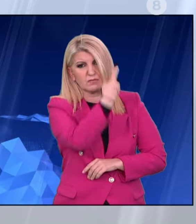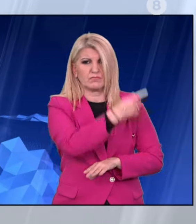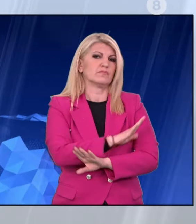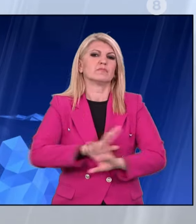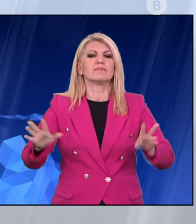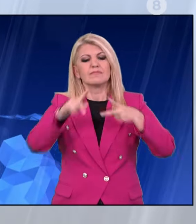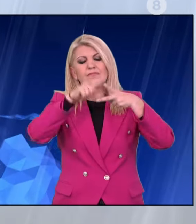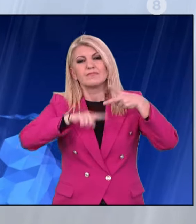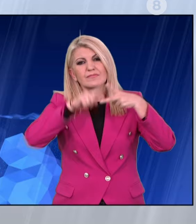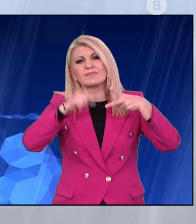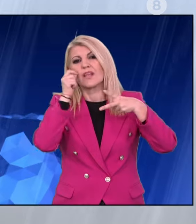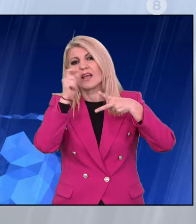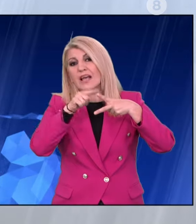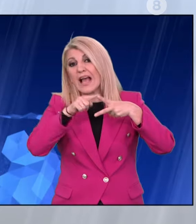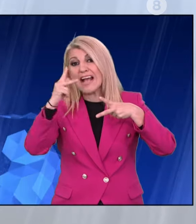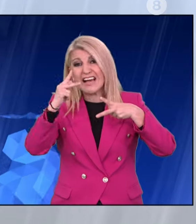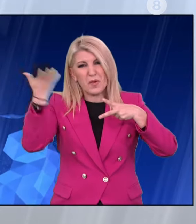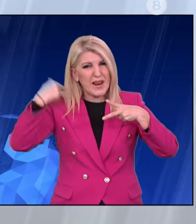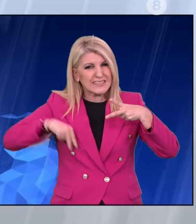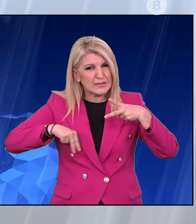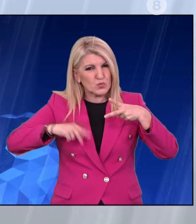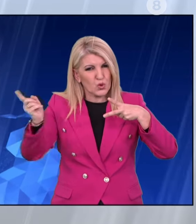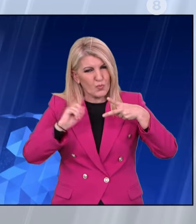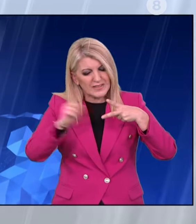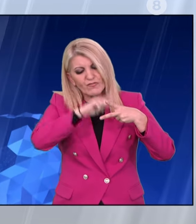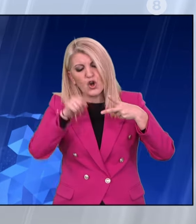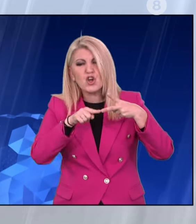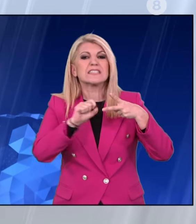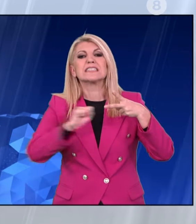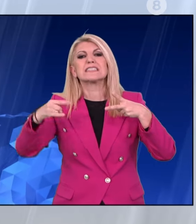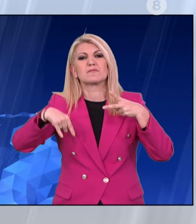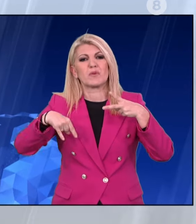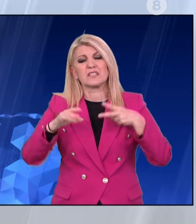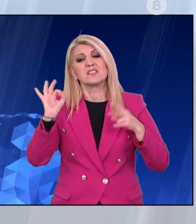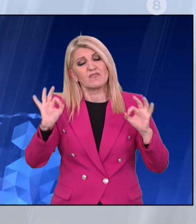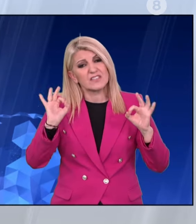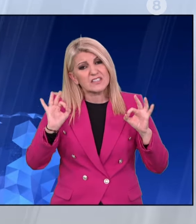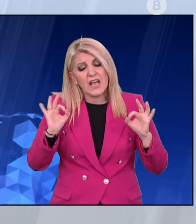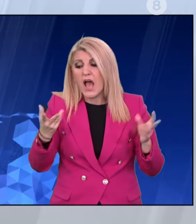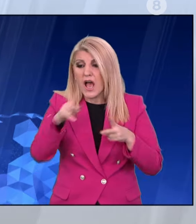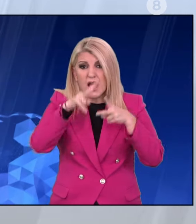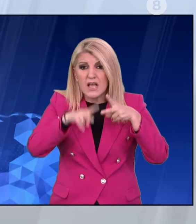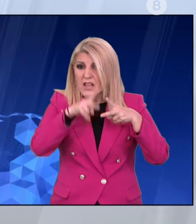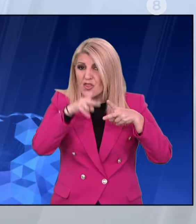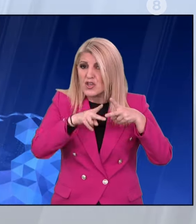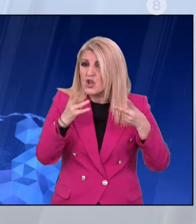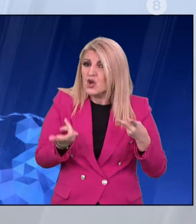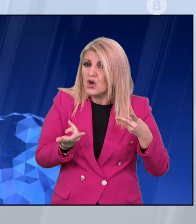γνωστό ότι η Ευρωπαϊκή Εισαγγελία έχει βρει ευθύνης και για τα δύο πολιτικά πρόσωπα, αλλά σκόντας και στο θέμα της ασυλίας.